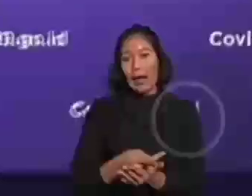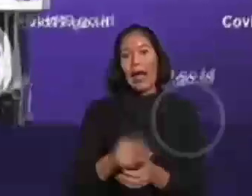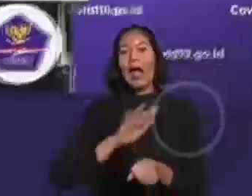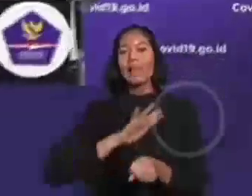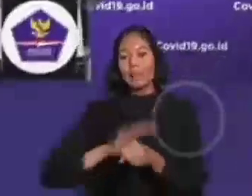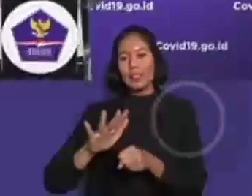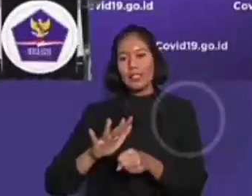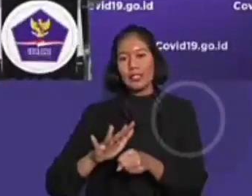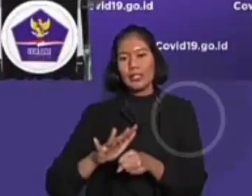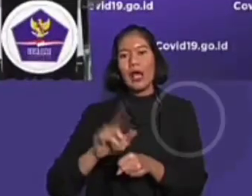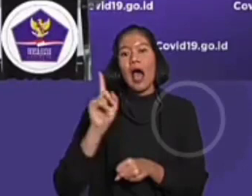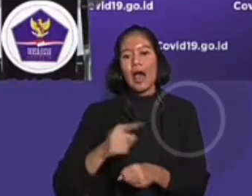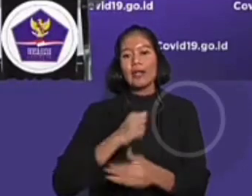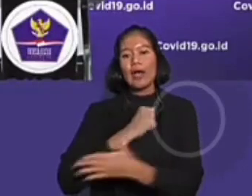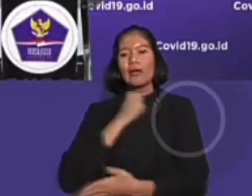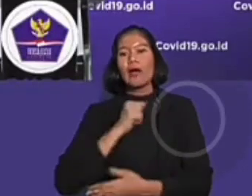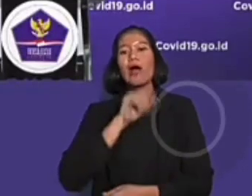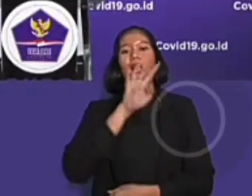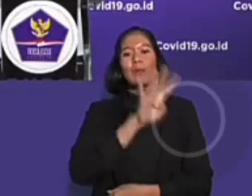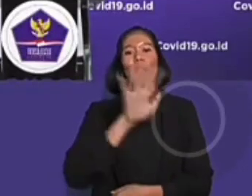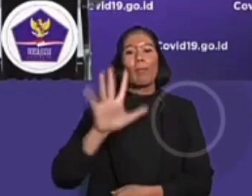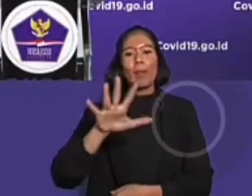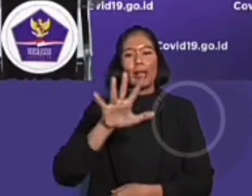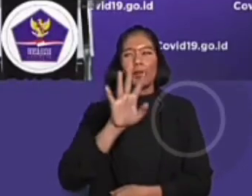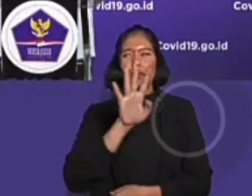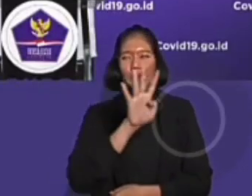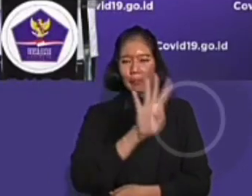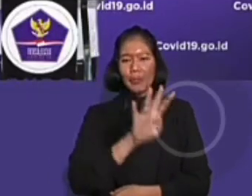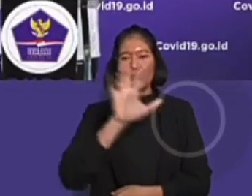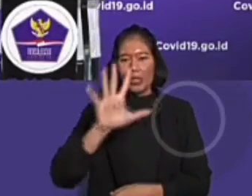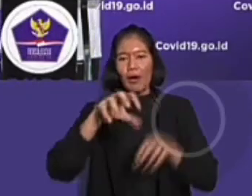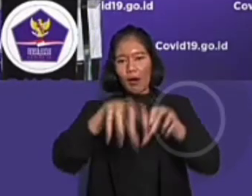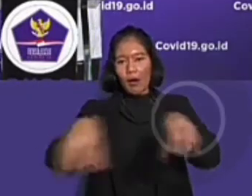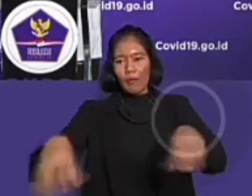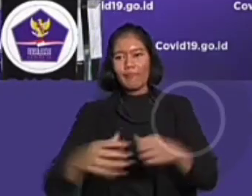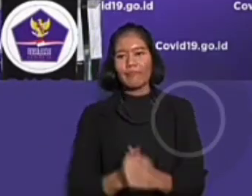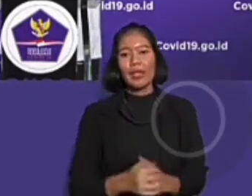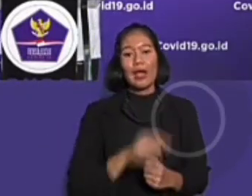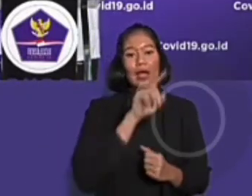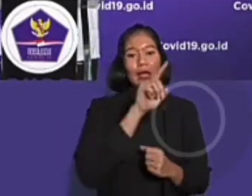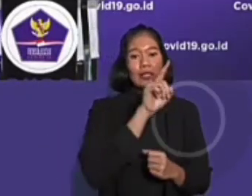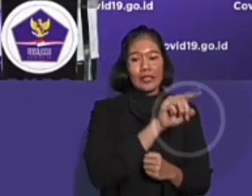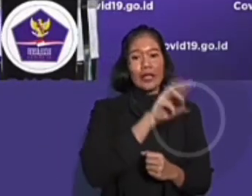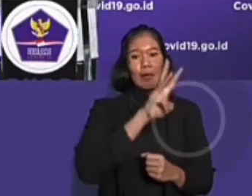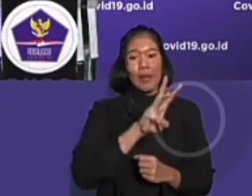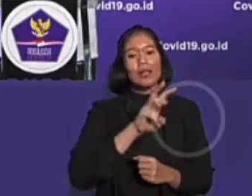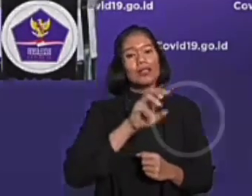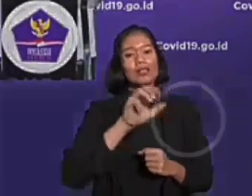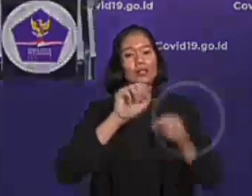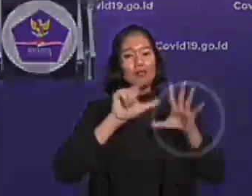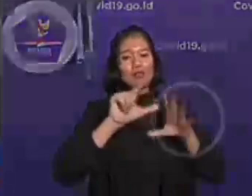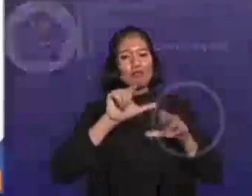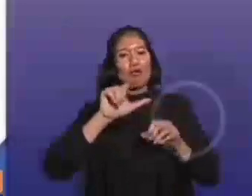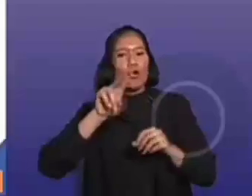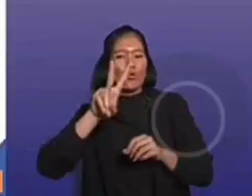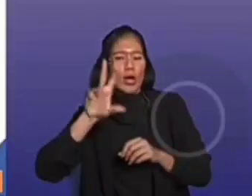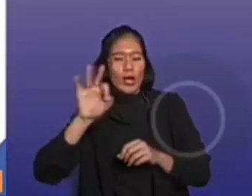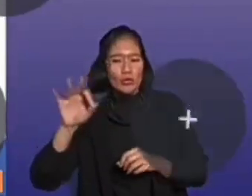negara penempatan. Di antaranya, 13.074 PMI dari Malaysia, 11